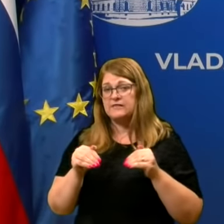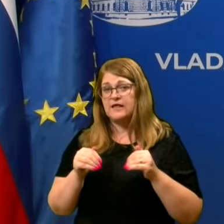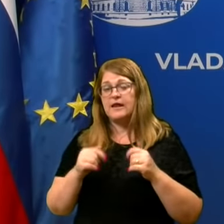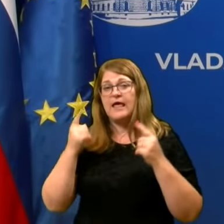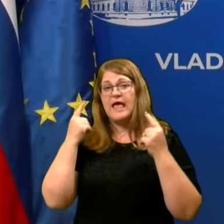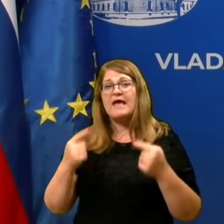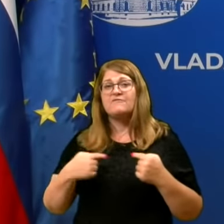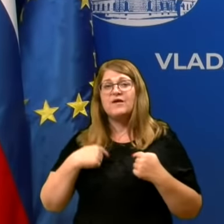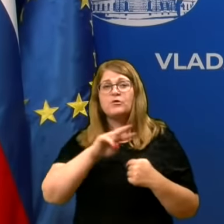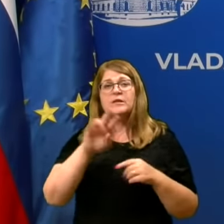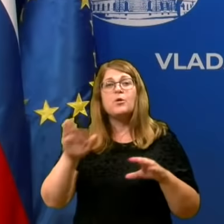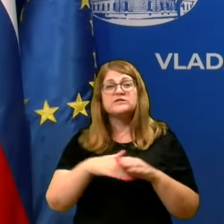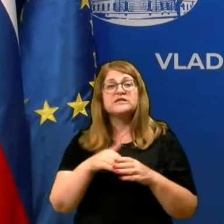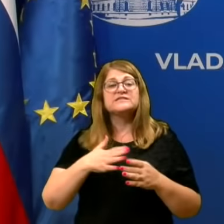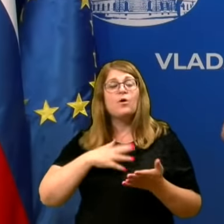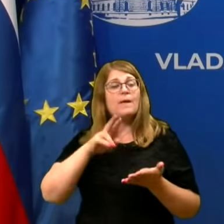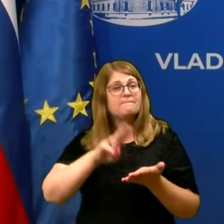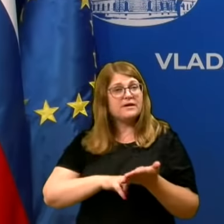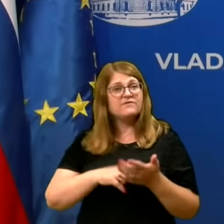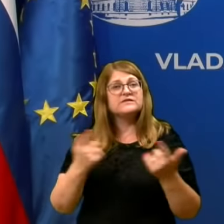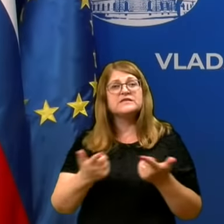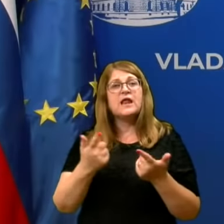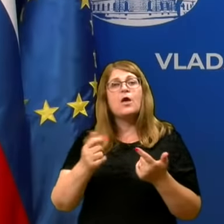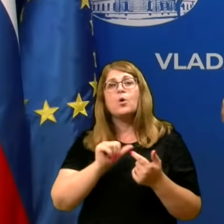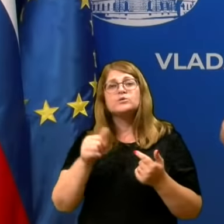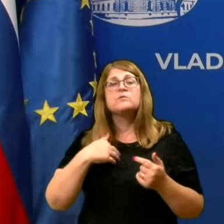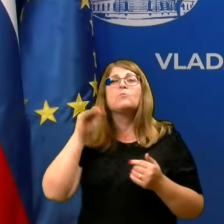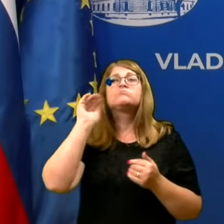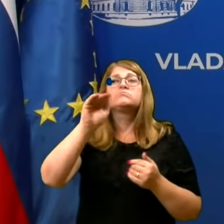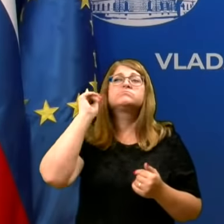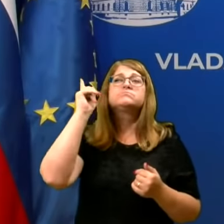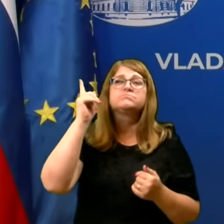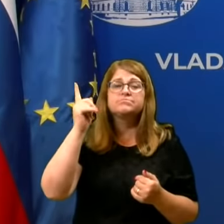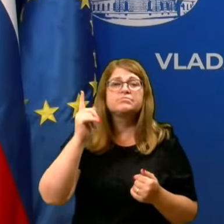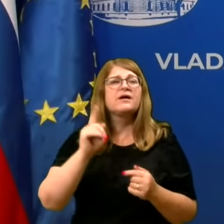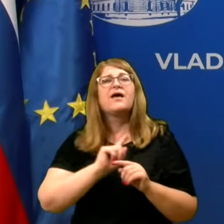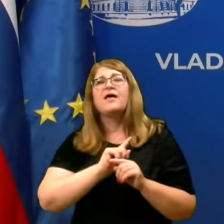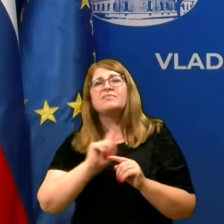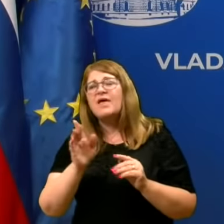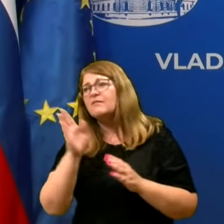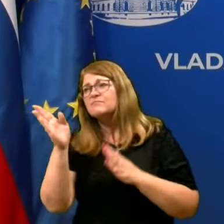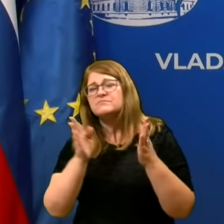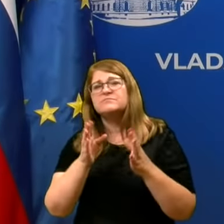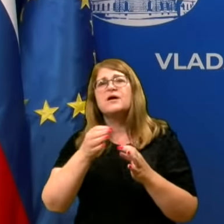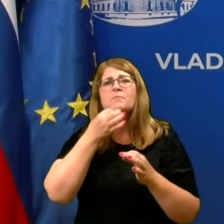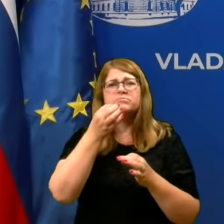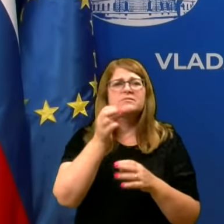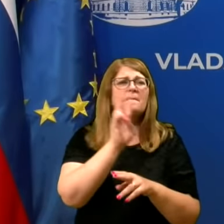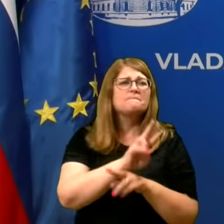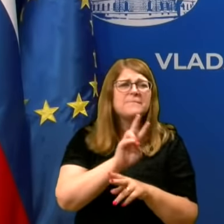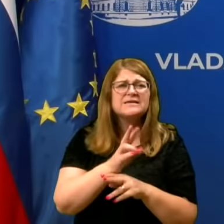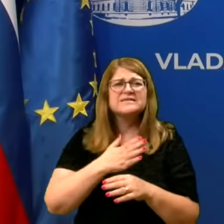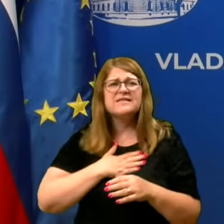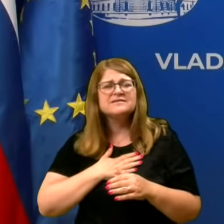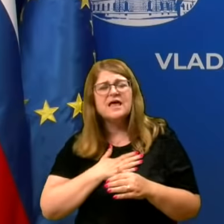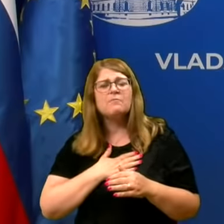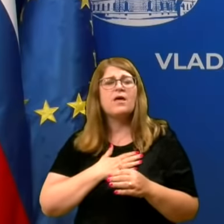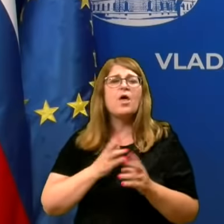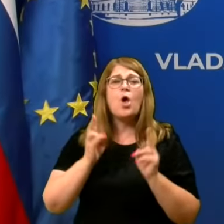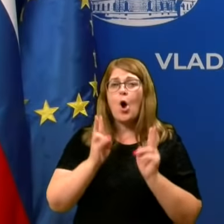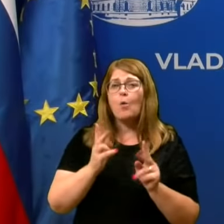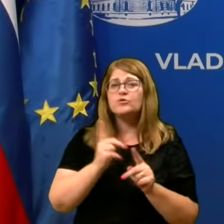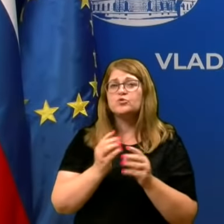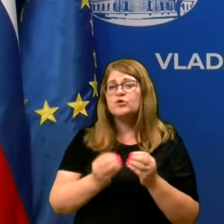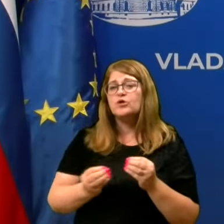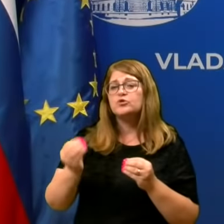Vemo, da imajo zaposleni svoje pravice, da lahko samo apeliramo, ne povejo, ne raportirajo se, kje so bili, ne se pazijo in mogočemo tudi